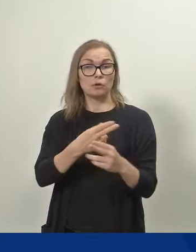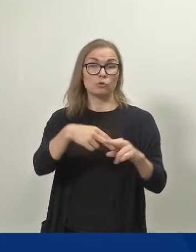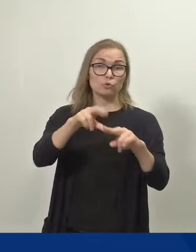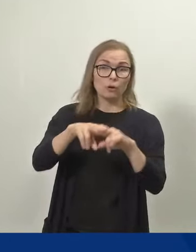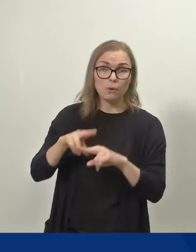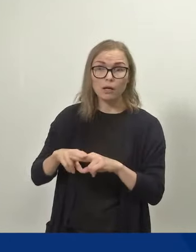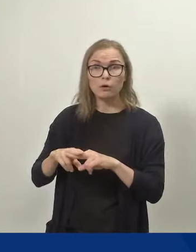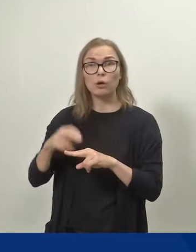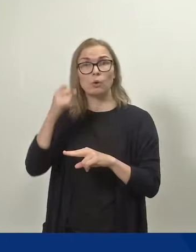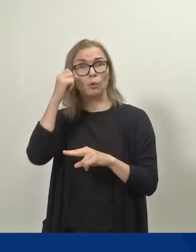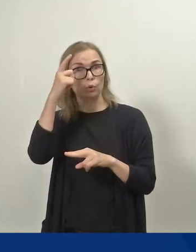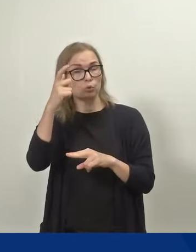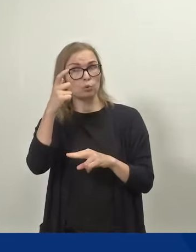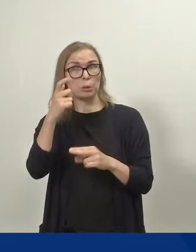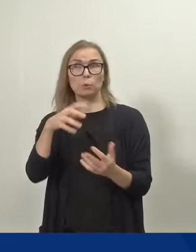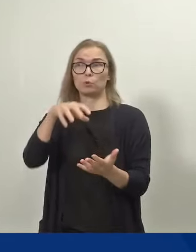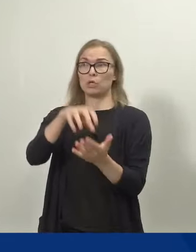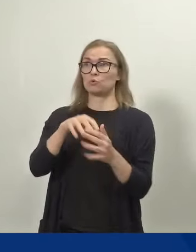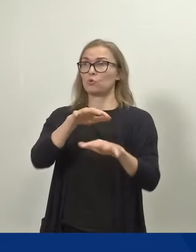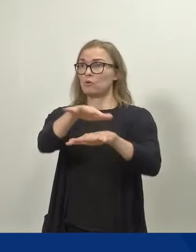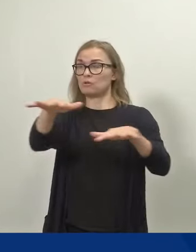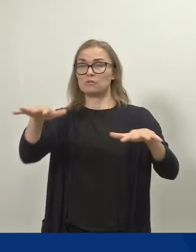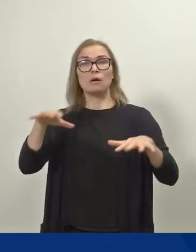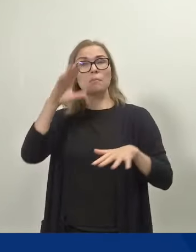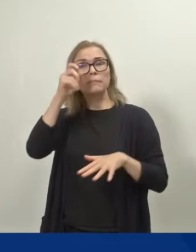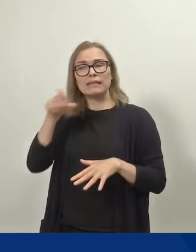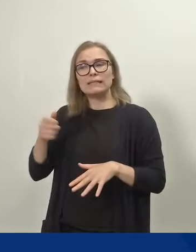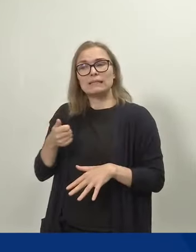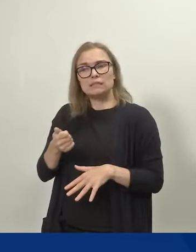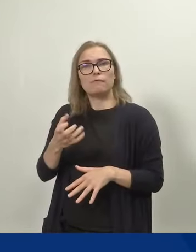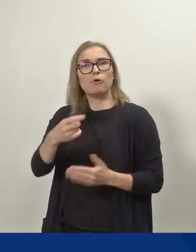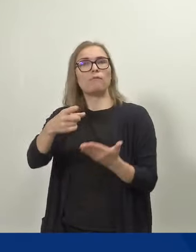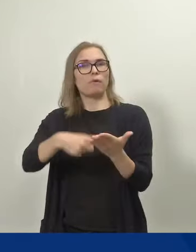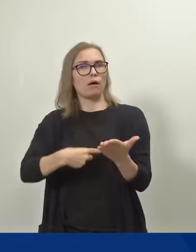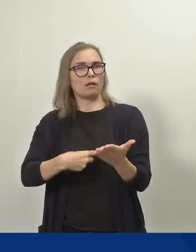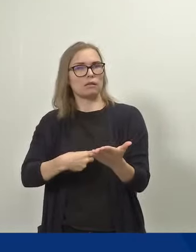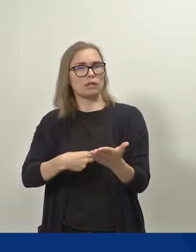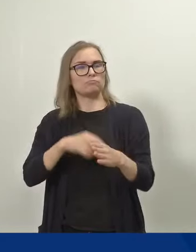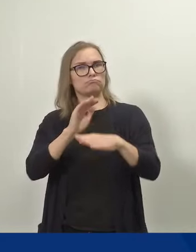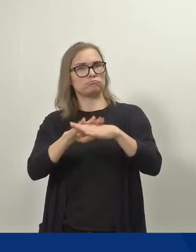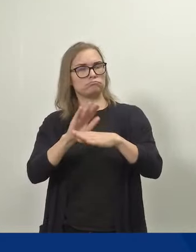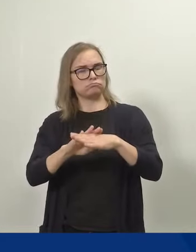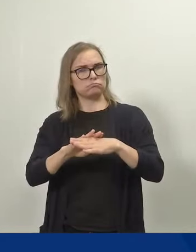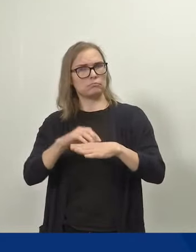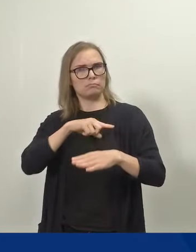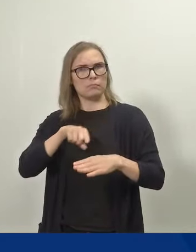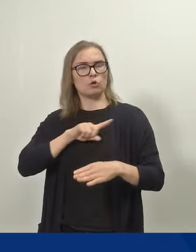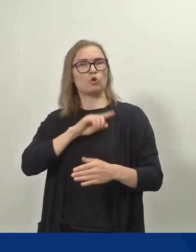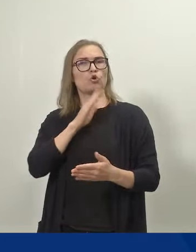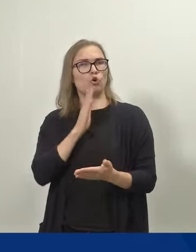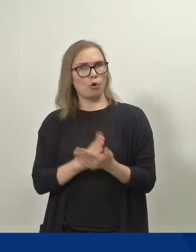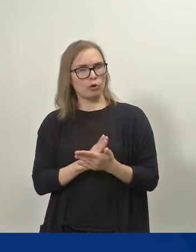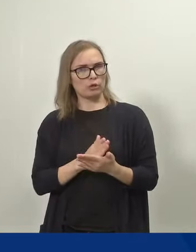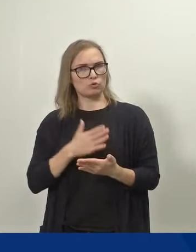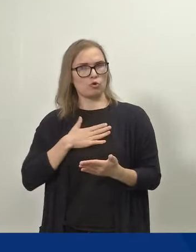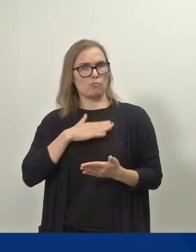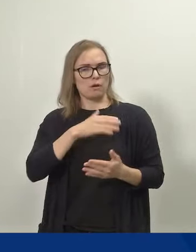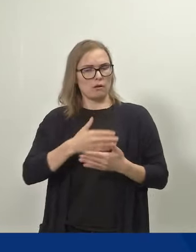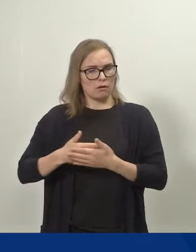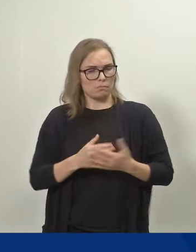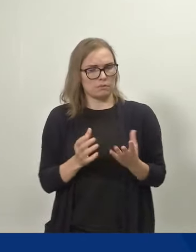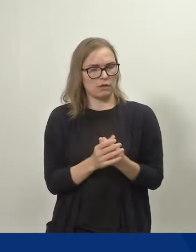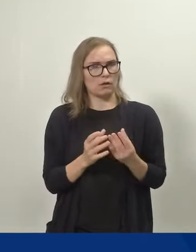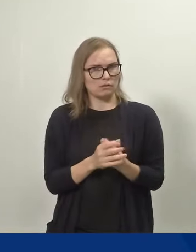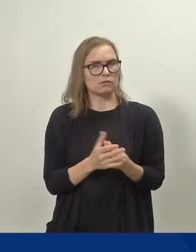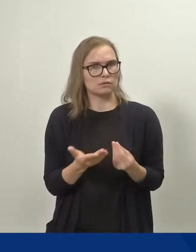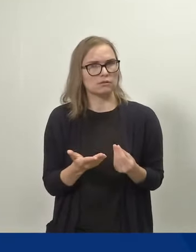kulttuurissa ja yhteiskunnassa laajemminkin sitä omaa oikeuttaan osallistua sen lapsen elämään ja